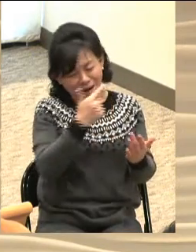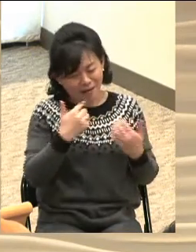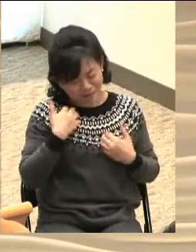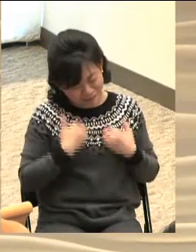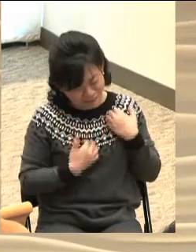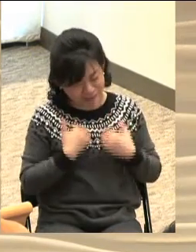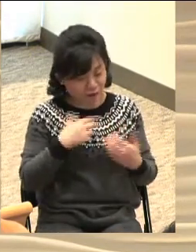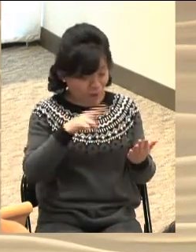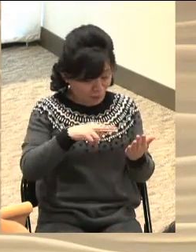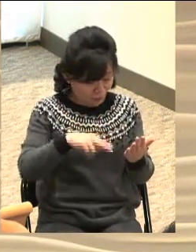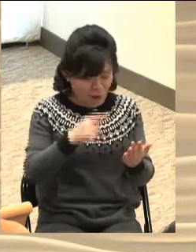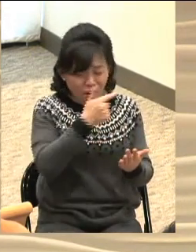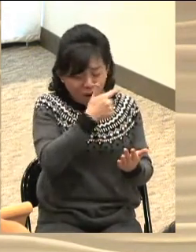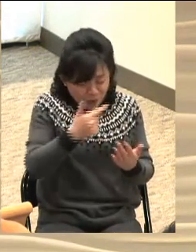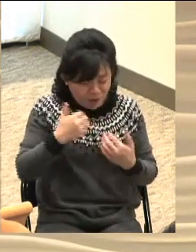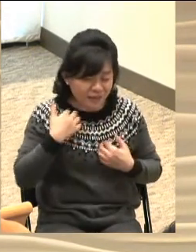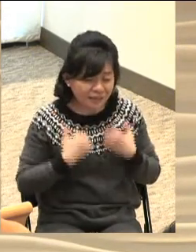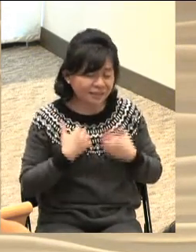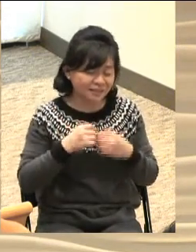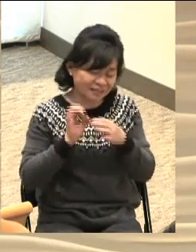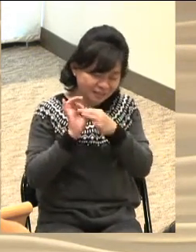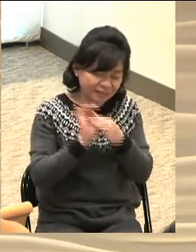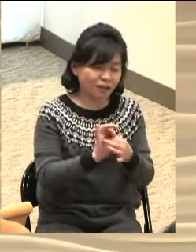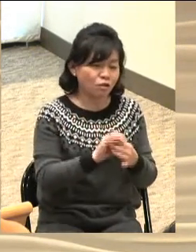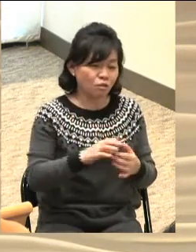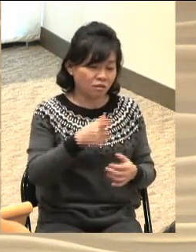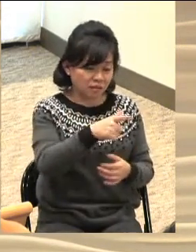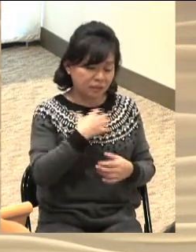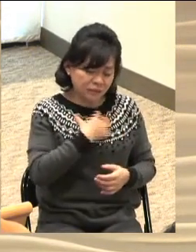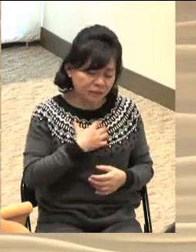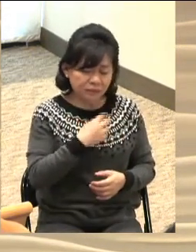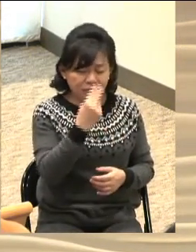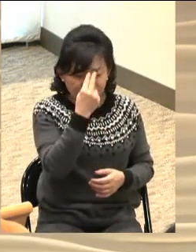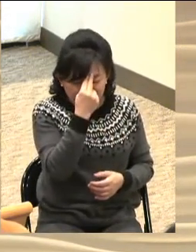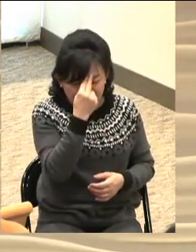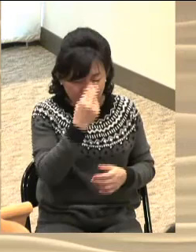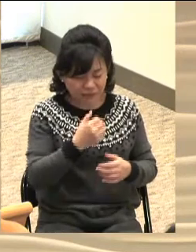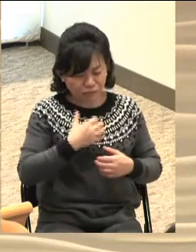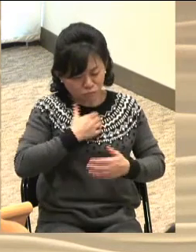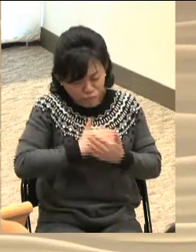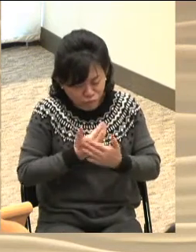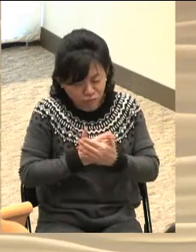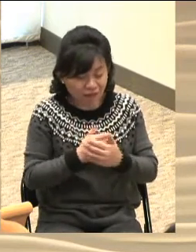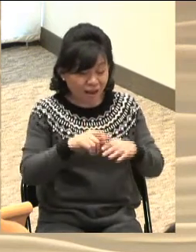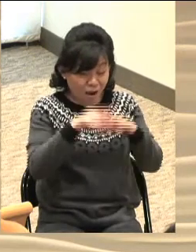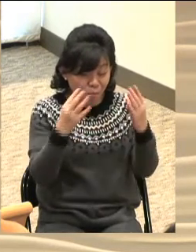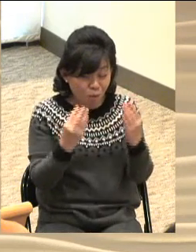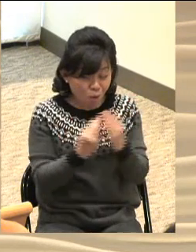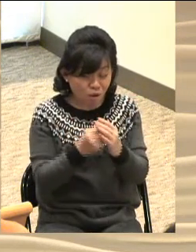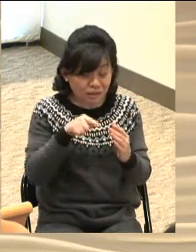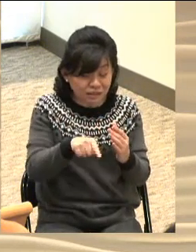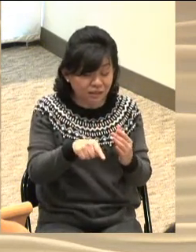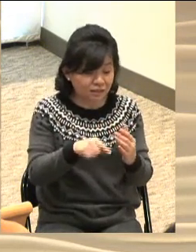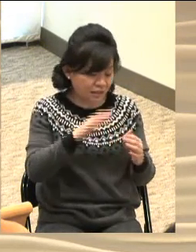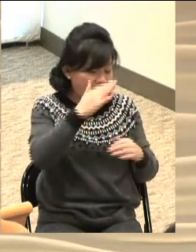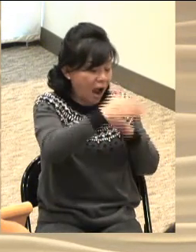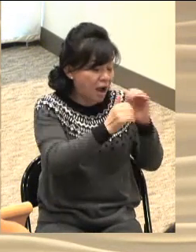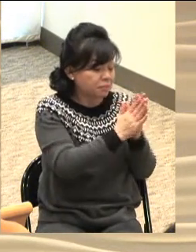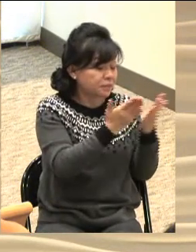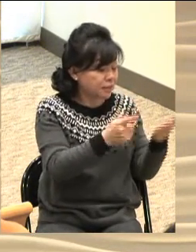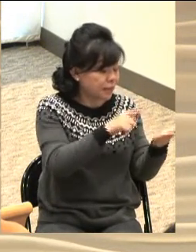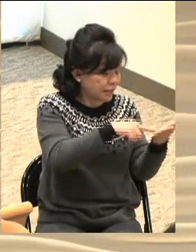우리가 염려와 근심, 불안과 슬픔을 이기지 못할 때에 그 모든 어둠의